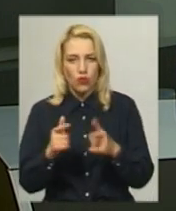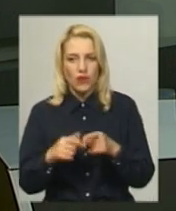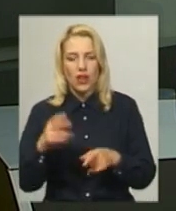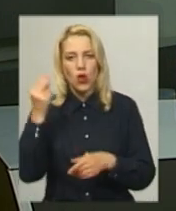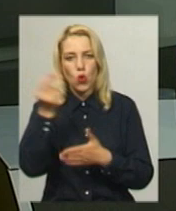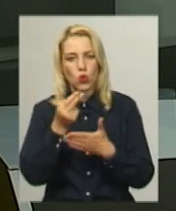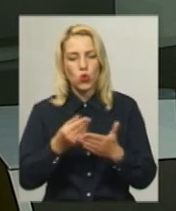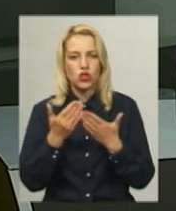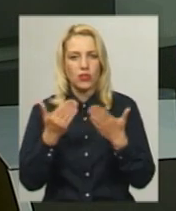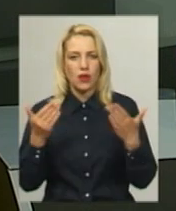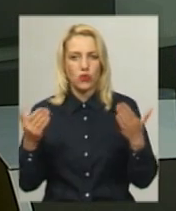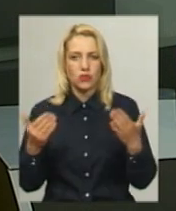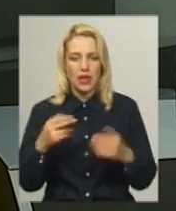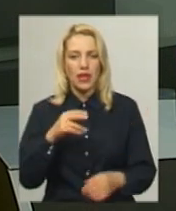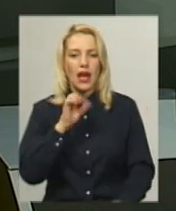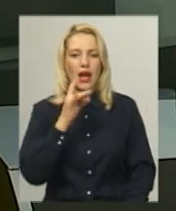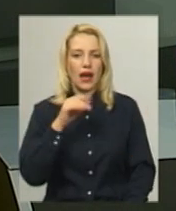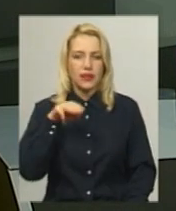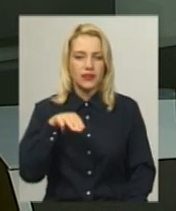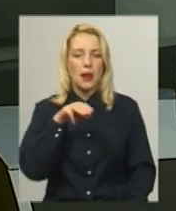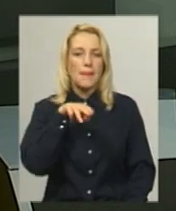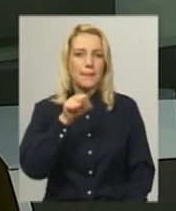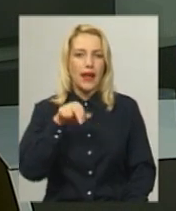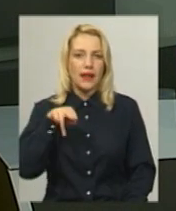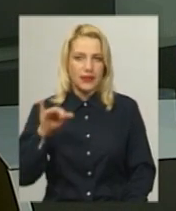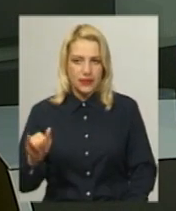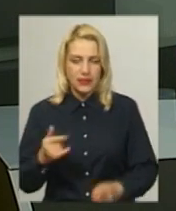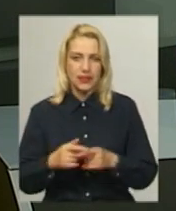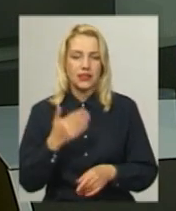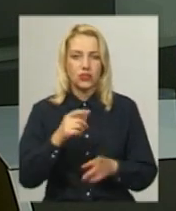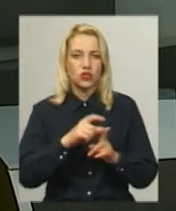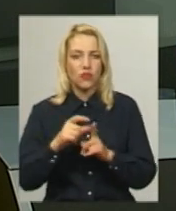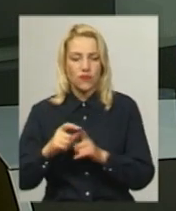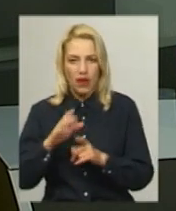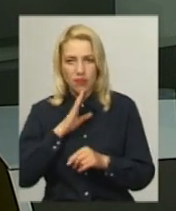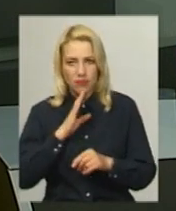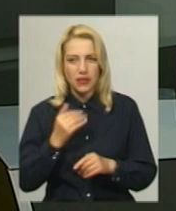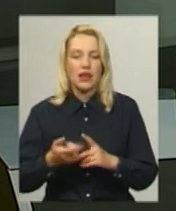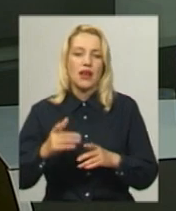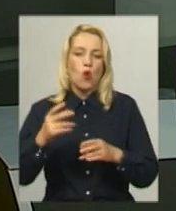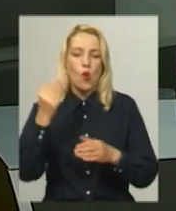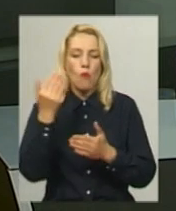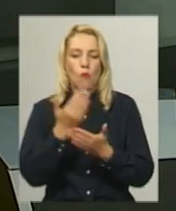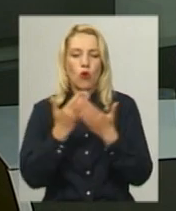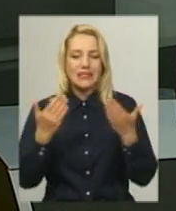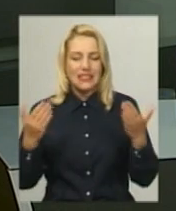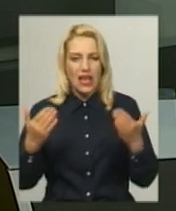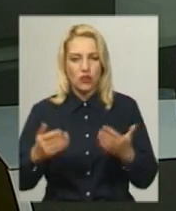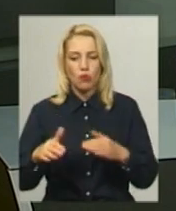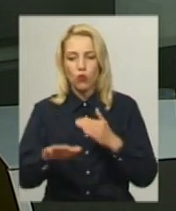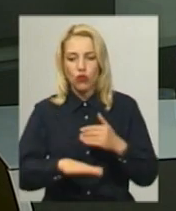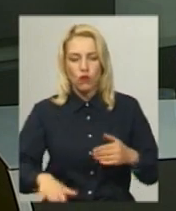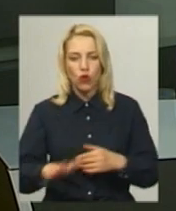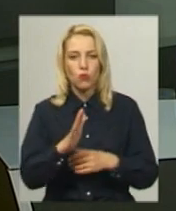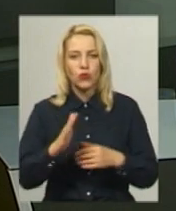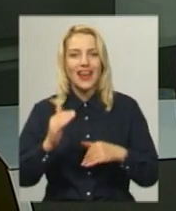Про це повідомила науковий співробітник закоду Ольга Нікітіна. За її словами, у музейному дворику відбудеться мистецька вечірка, до якої